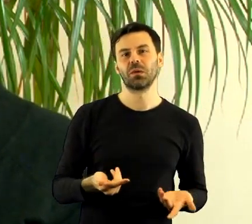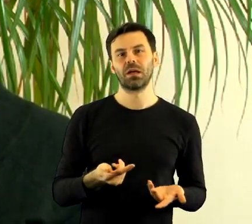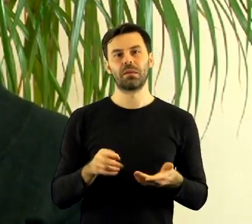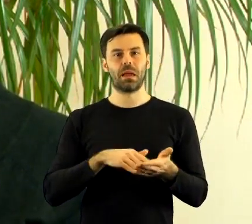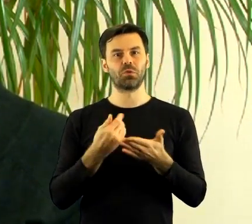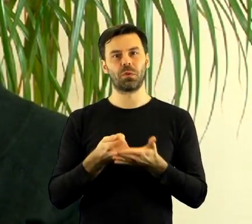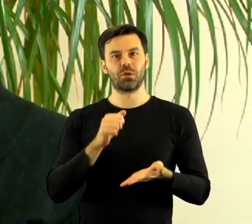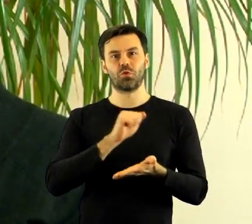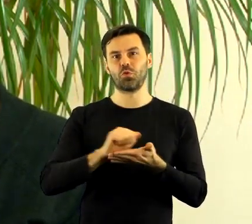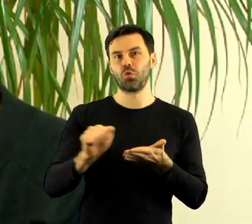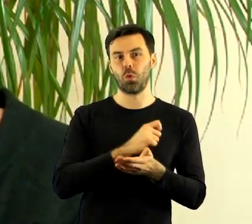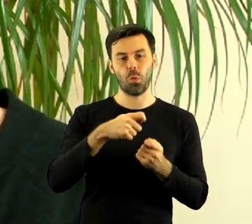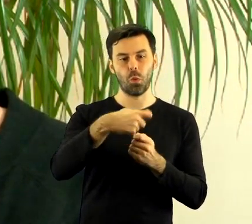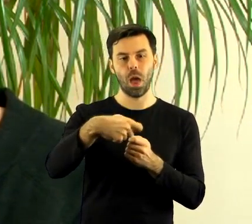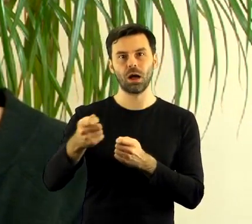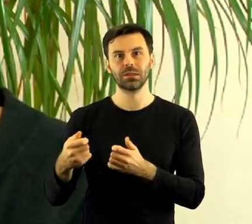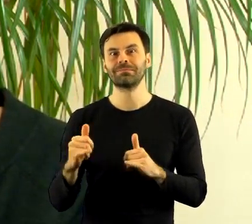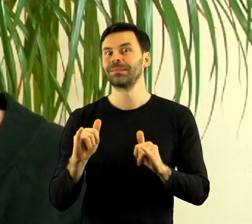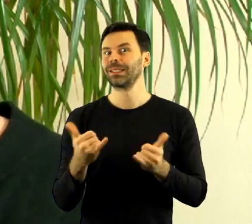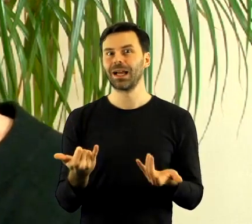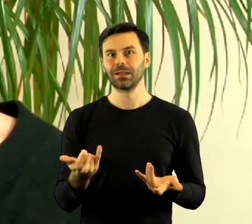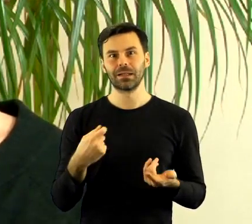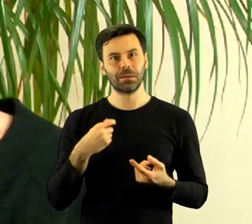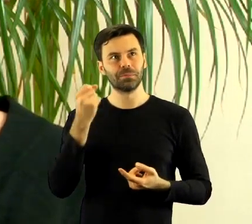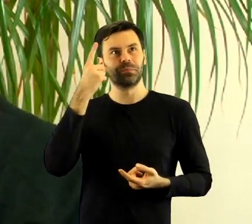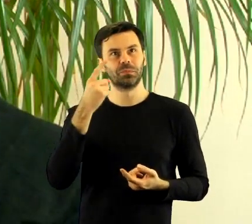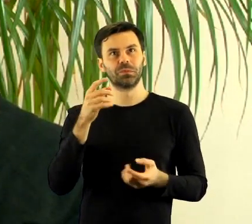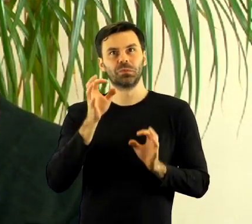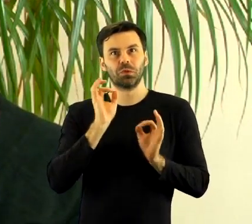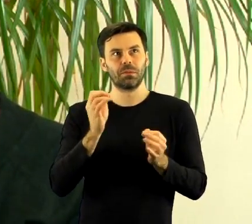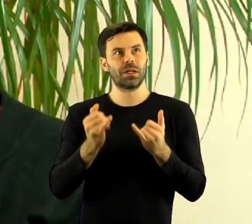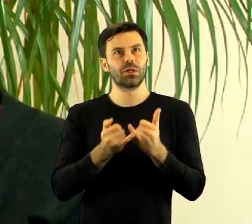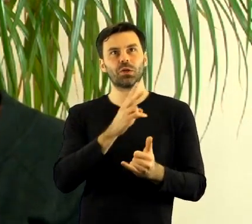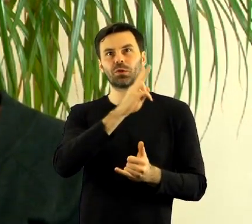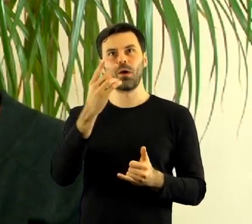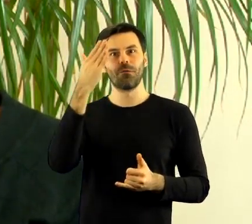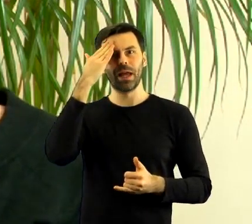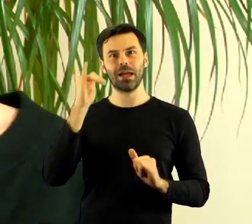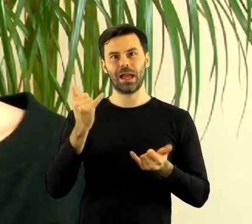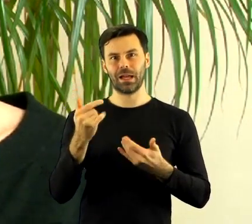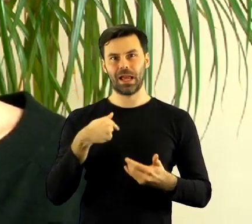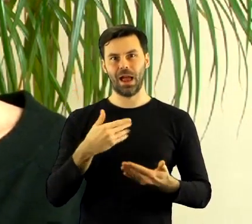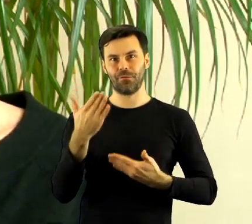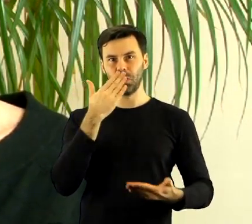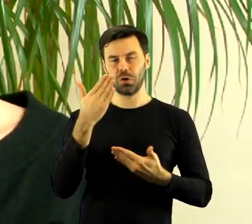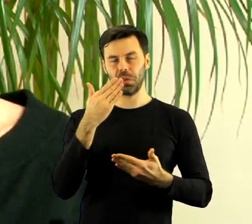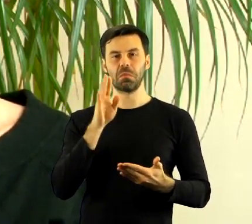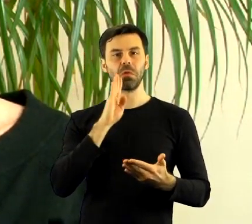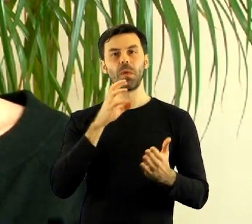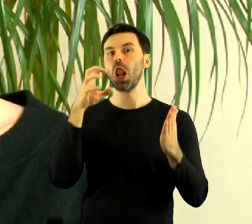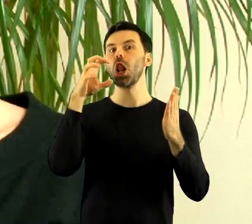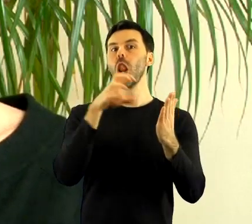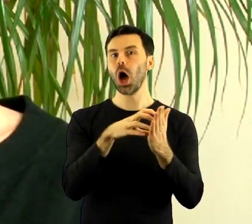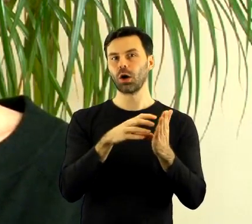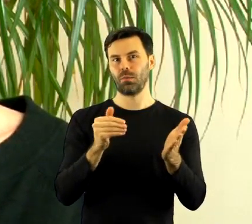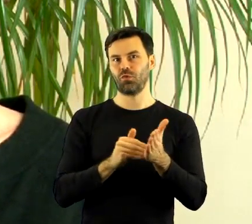drukowania jednak ulotek. Wymyśliliśmy, że dobrze by było, żebyśmy byli rozpoznawalni, czyli ktoś nam logo opracował